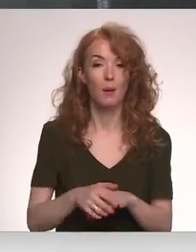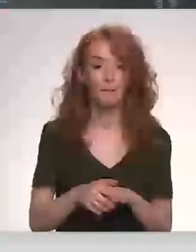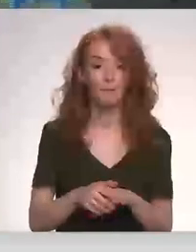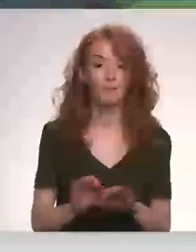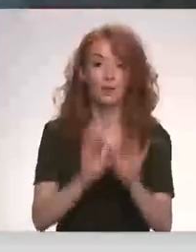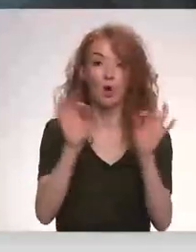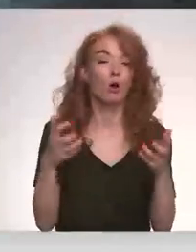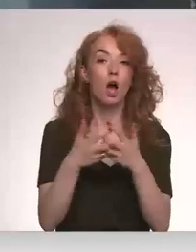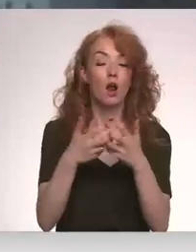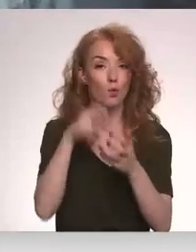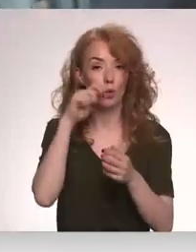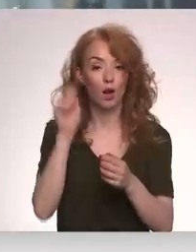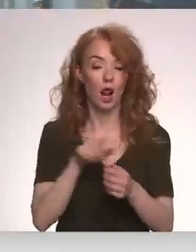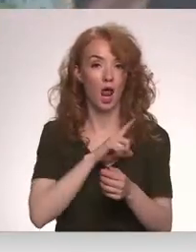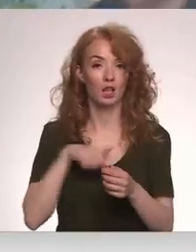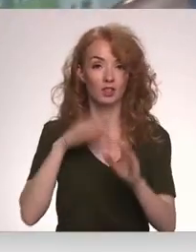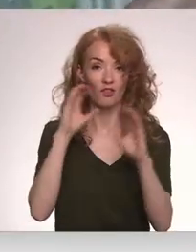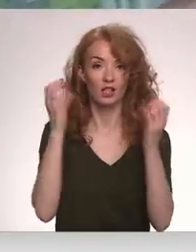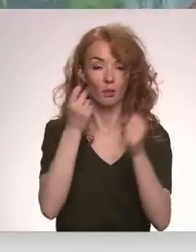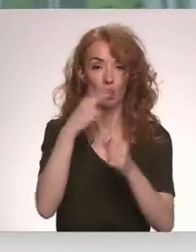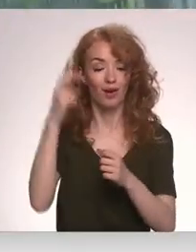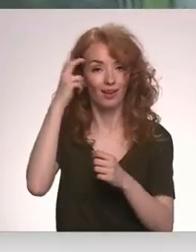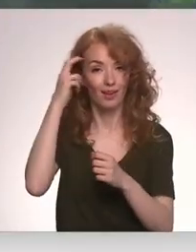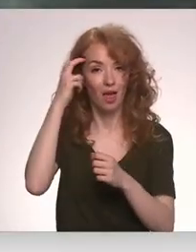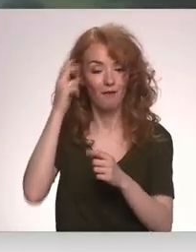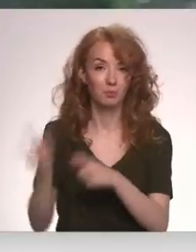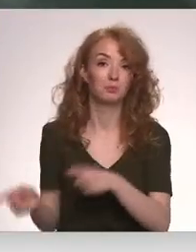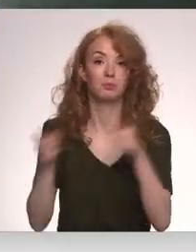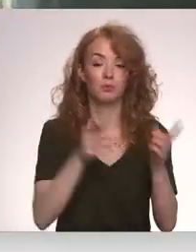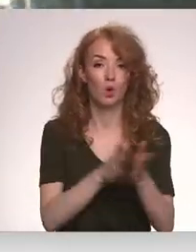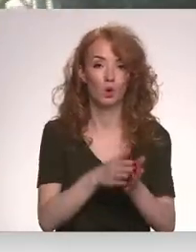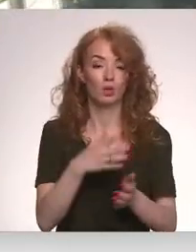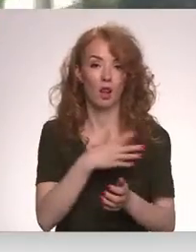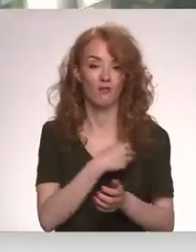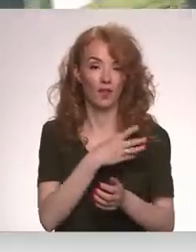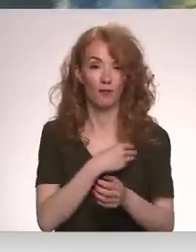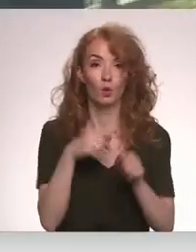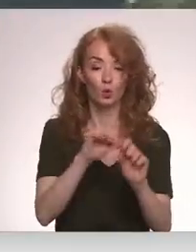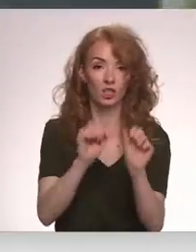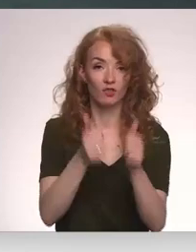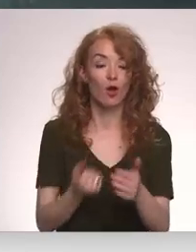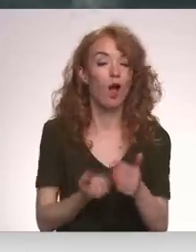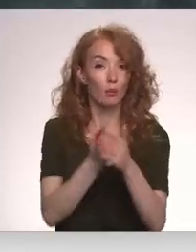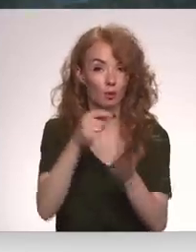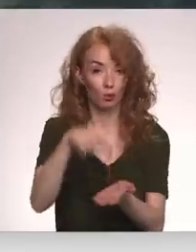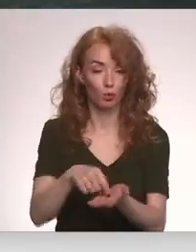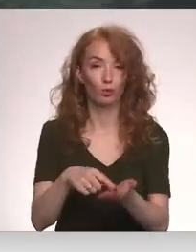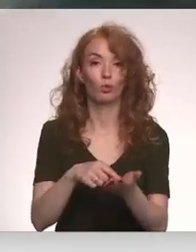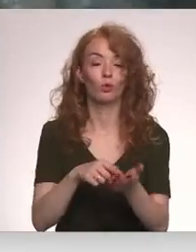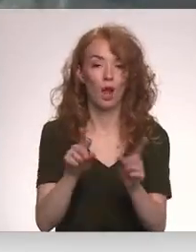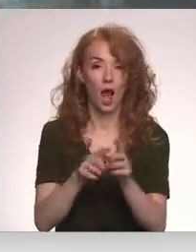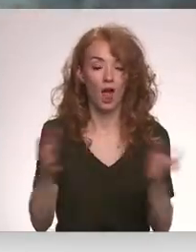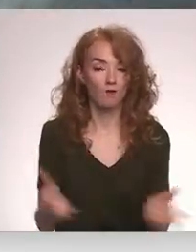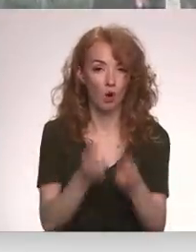Sākoties karam Ukrainā, Latvijas vēstniecība no Kījavs uz laiku pārcēlās uz Libību, kur tika izveidots atbalsts, punkts norīkot